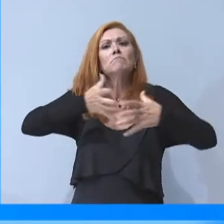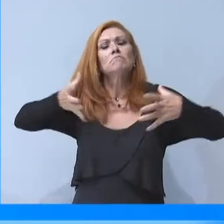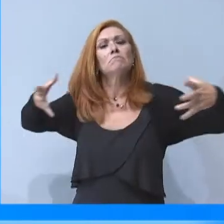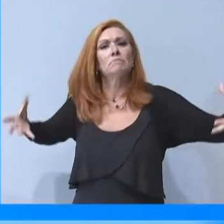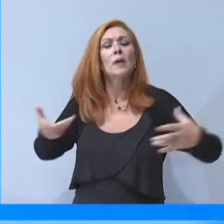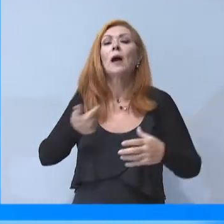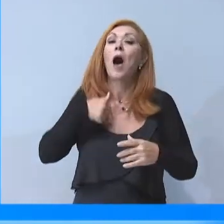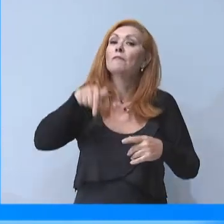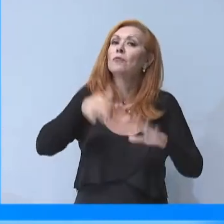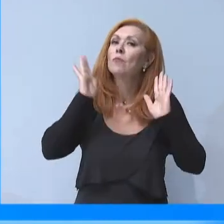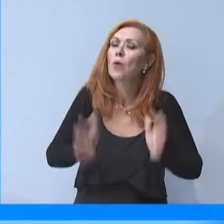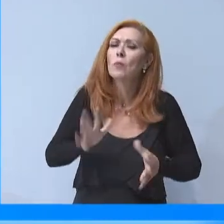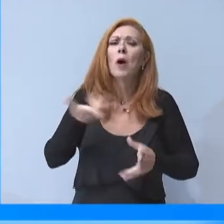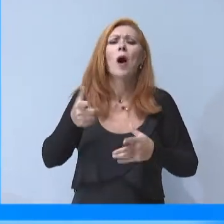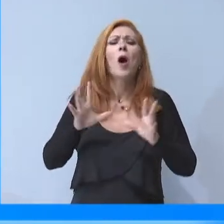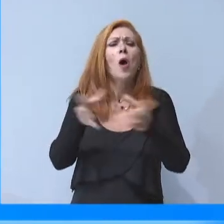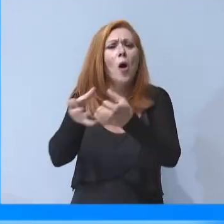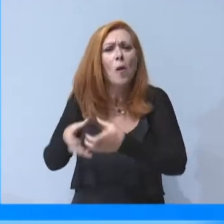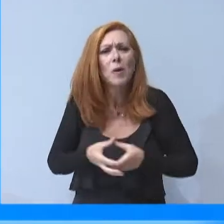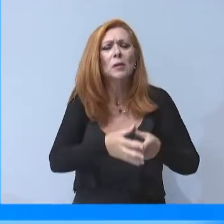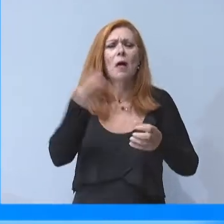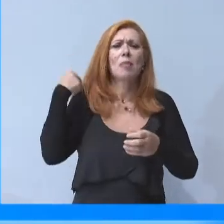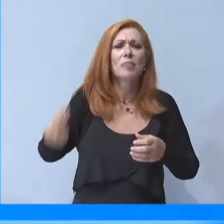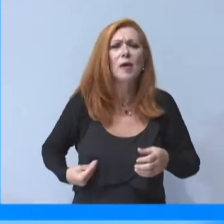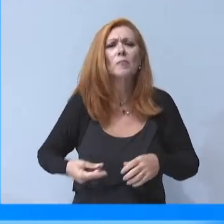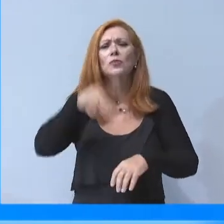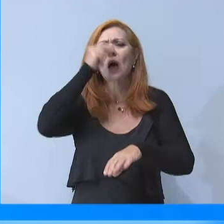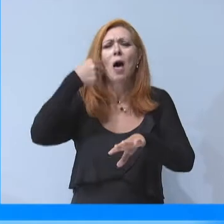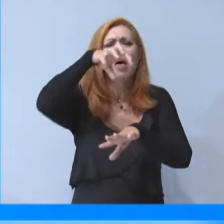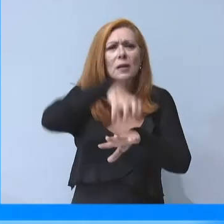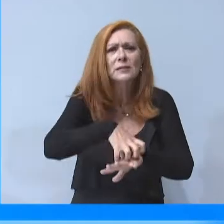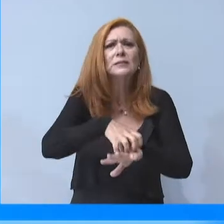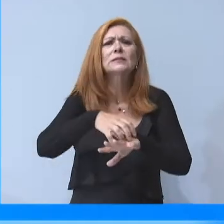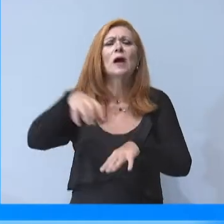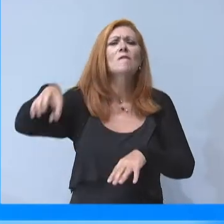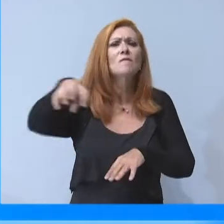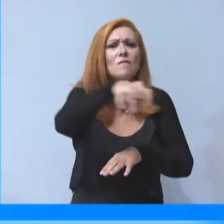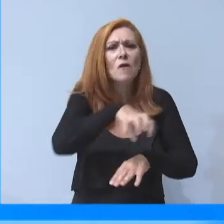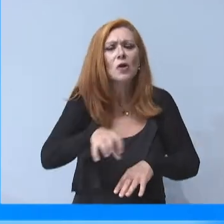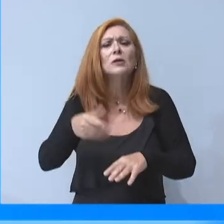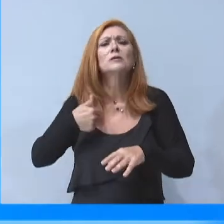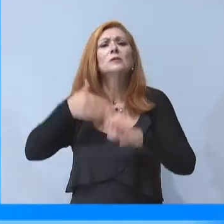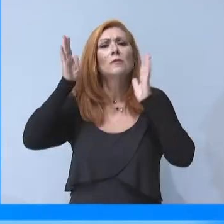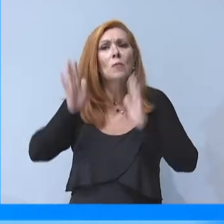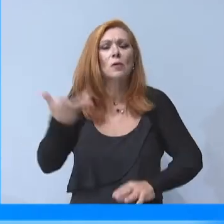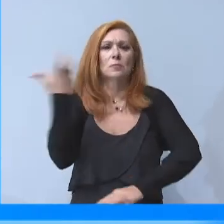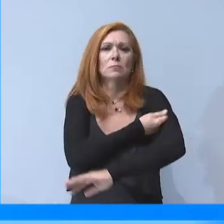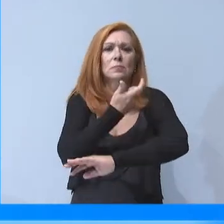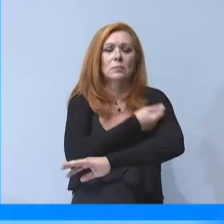συμβάλλοντας όλοι κόμματα, τοπική αυτοδιοίκηση, εκκλησία και συλλογική φορής στην άμεση διεύρυνση του εμβολιασμού.